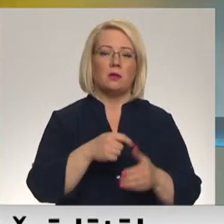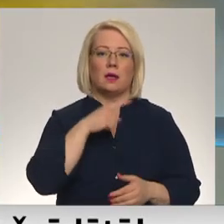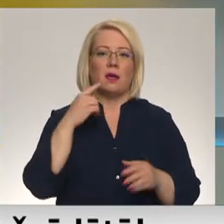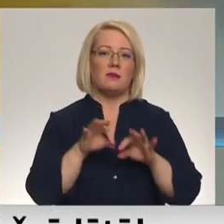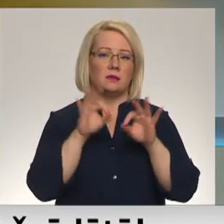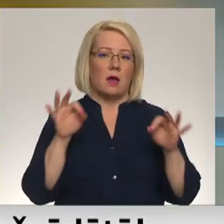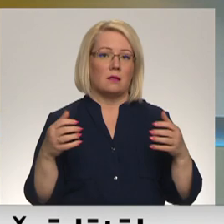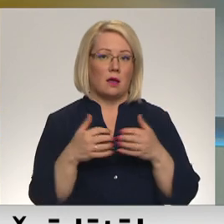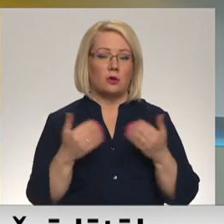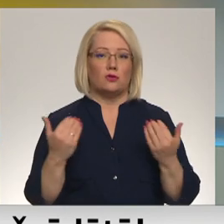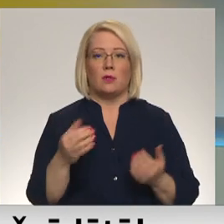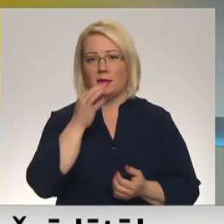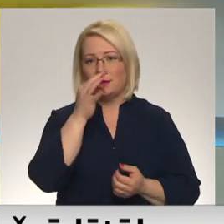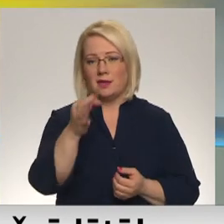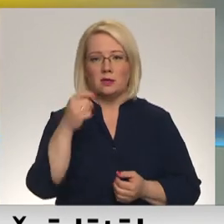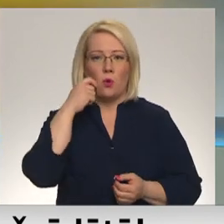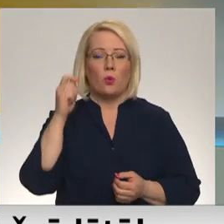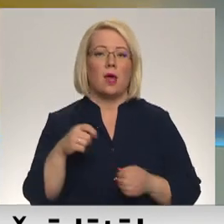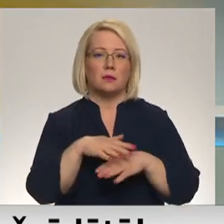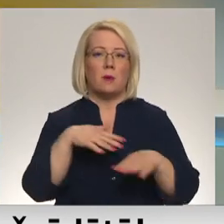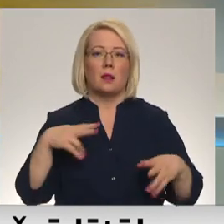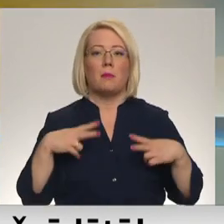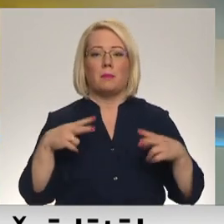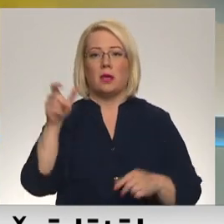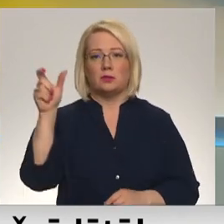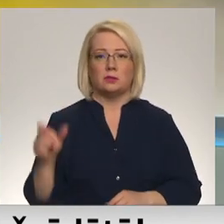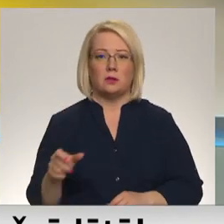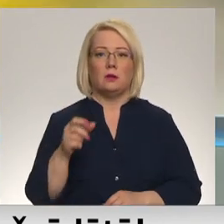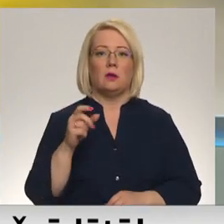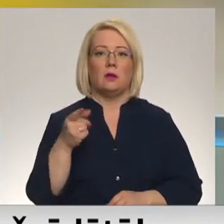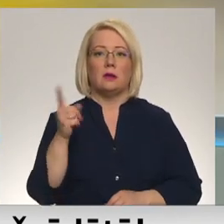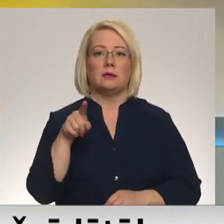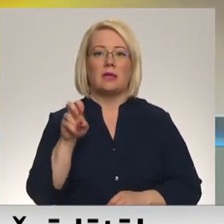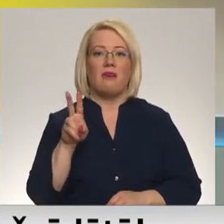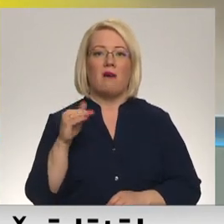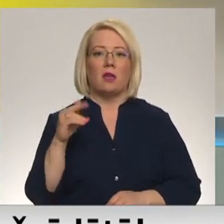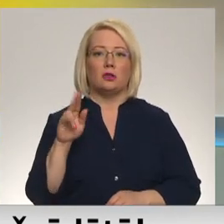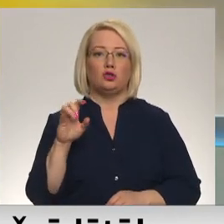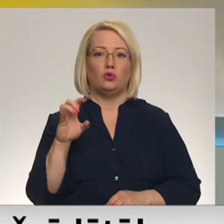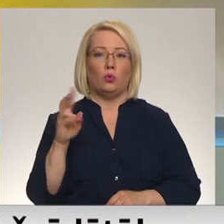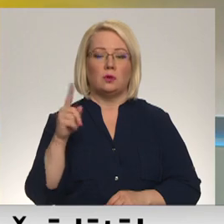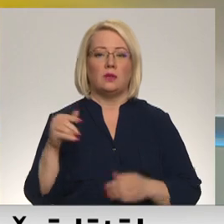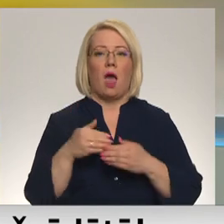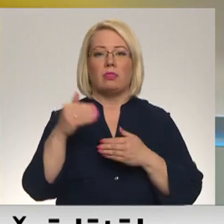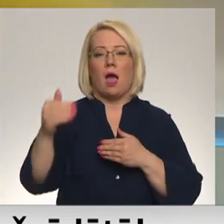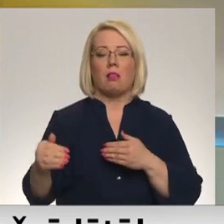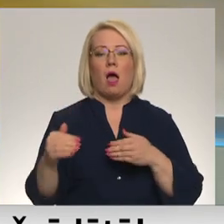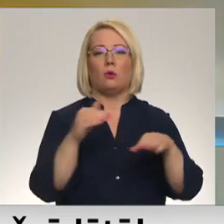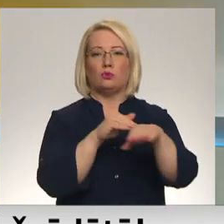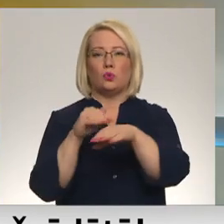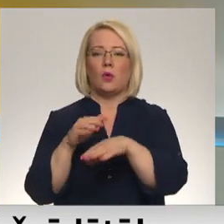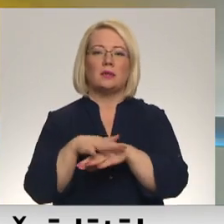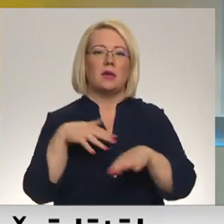sāktajā karā šodien pauda Ukraines parlamenta priekšsādātājs Ruslants Stefančuks. Viņš, atālināt uzrunājot sājumas